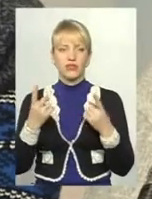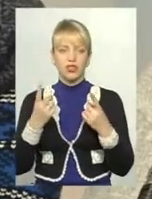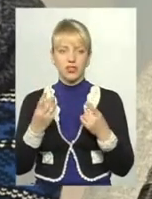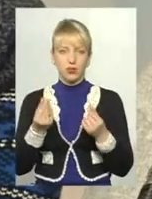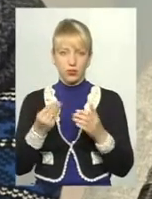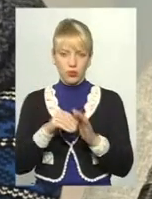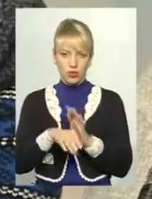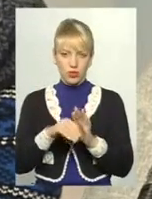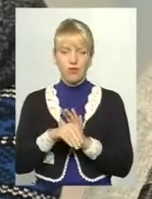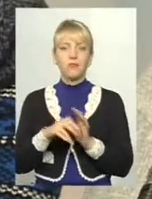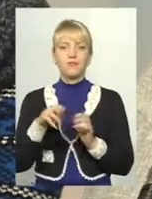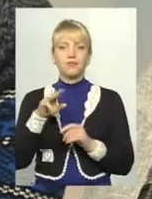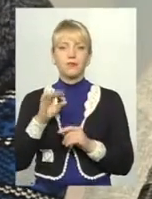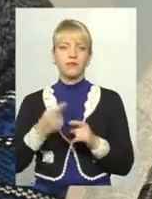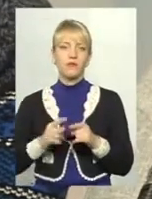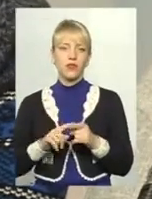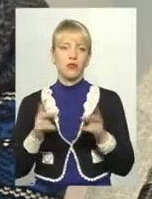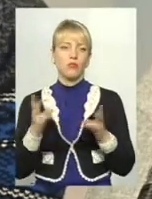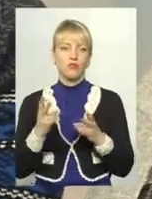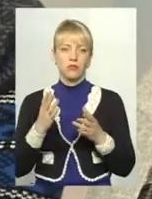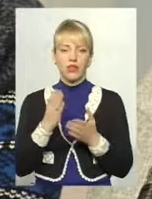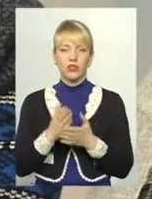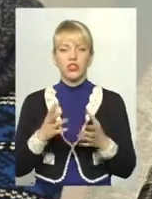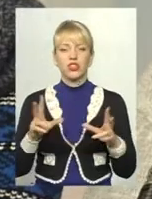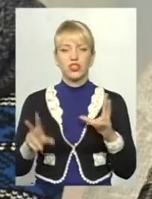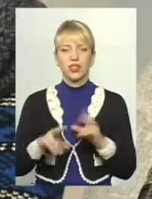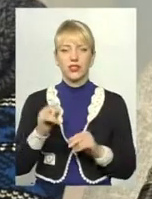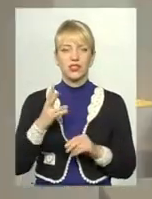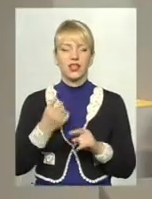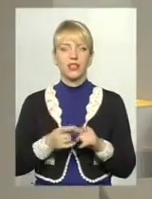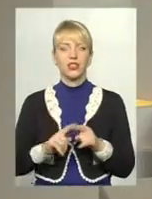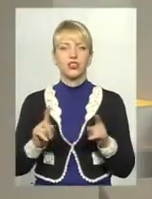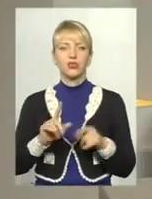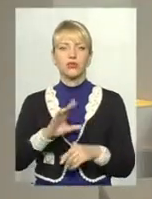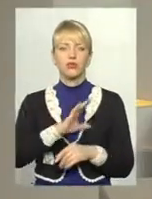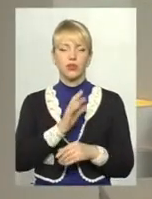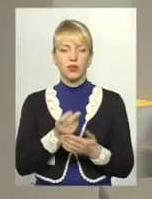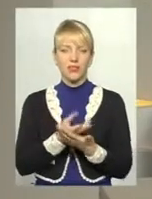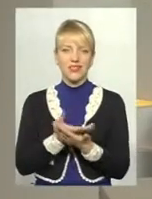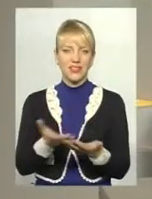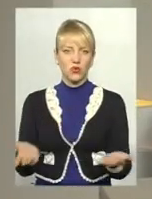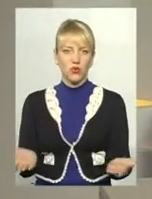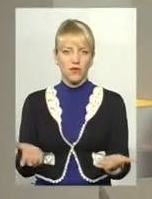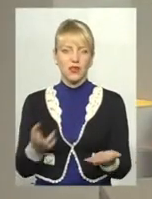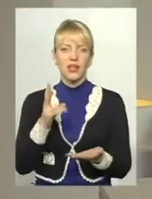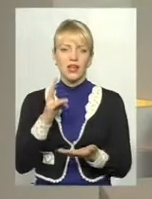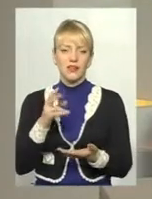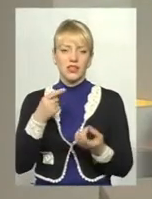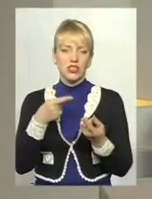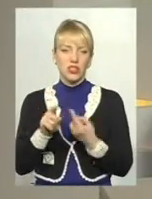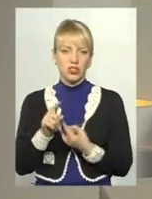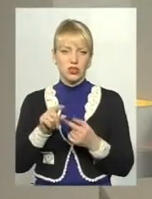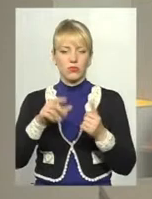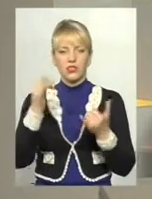коштів, вони мають величезні шанси на те, щоби бути презентовані абсолютно вже в іншому,